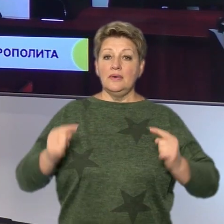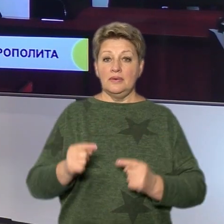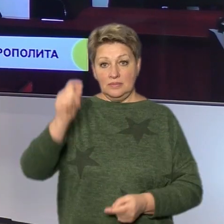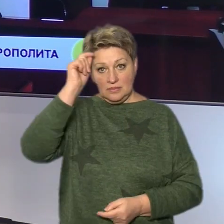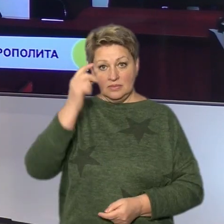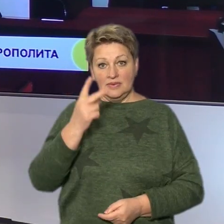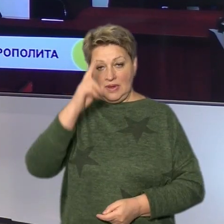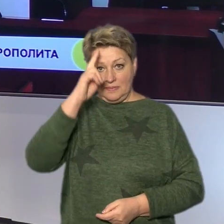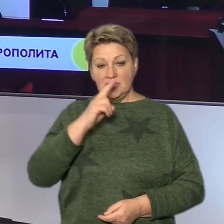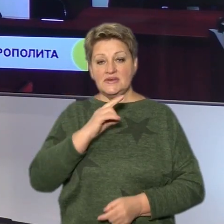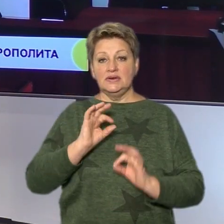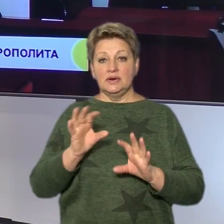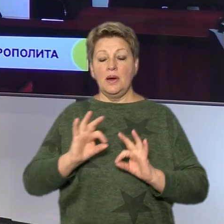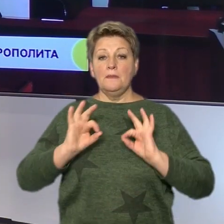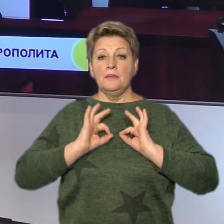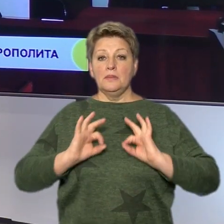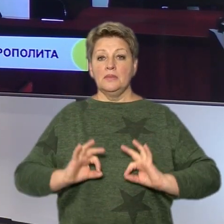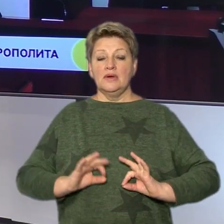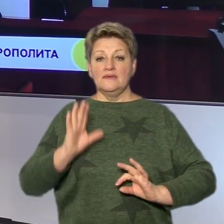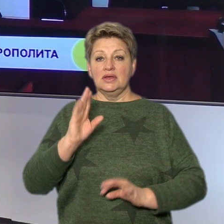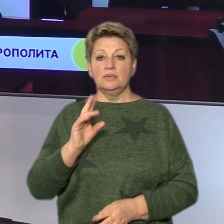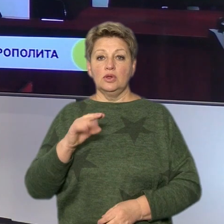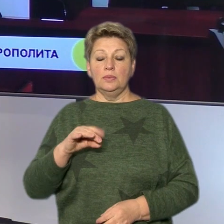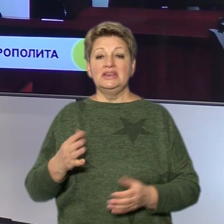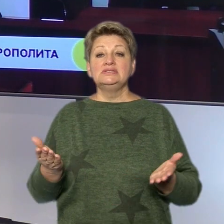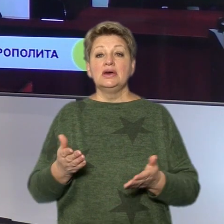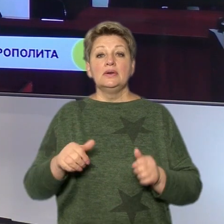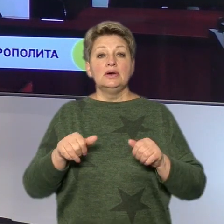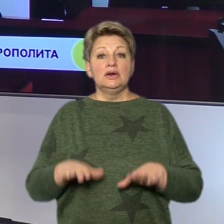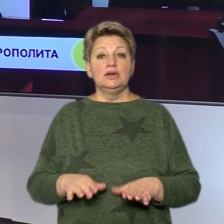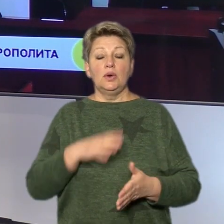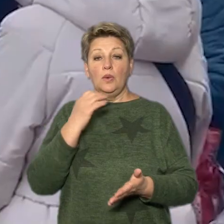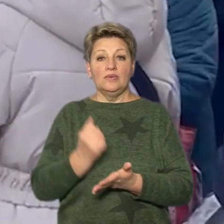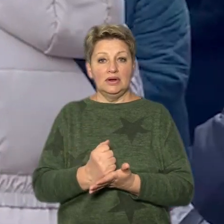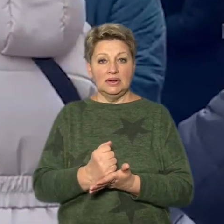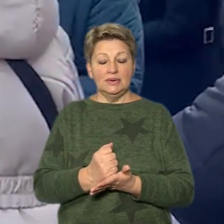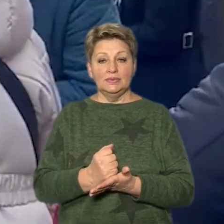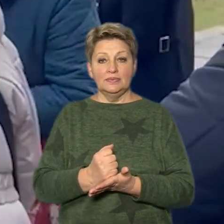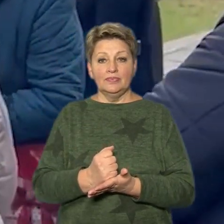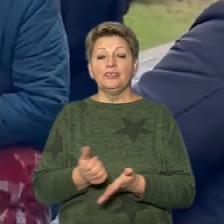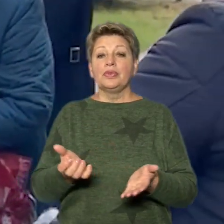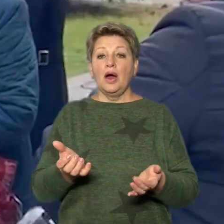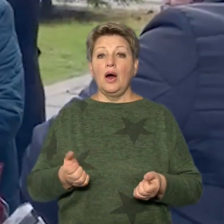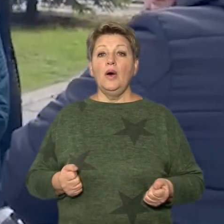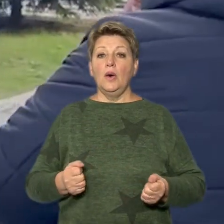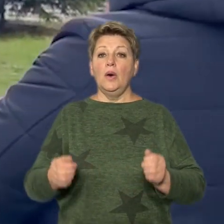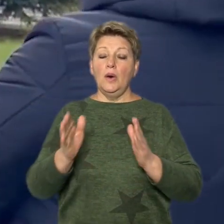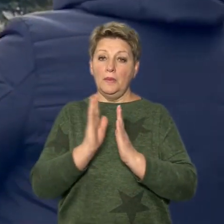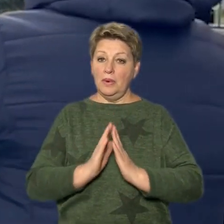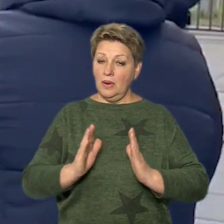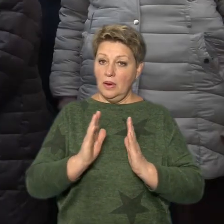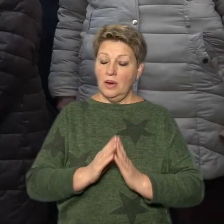два місяці, розповів прокурор Вадим Колумієць. Яке рішення все ж ухвалили – дивіться далі. Отримують благословання та